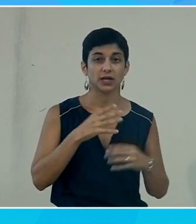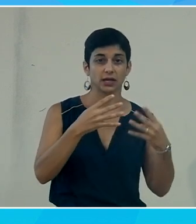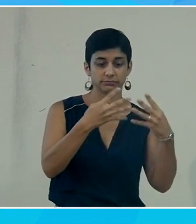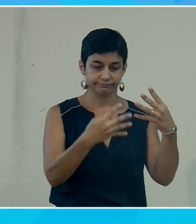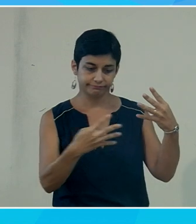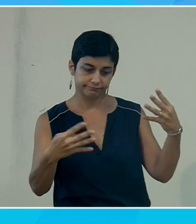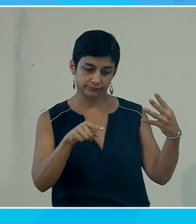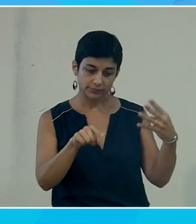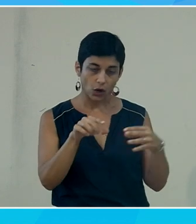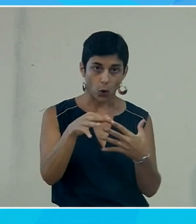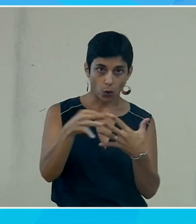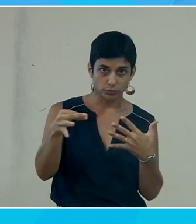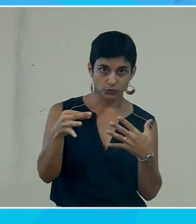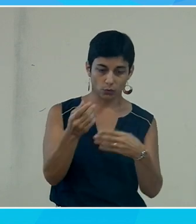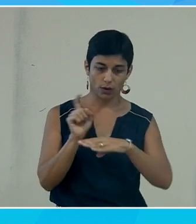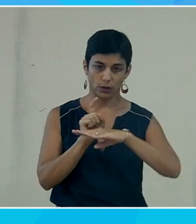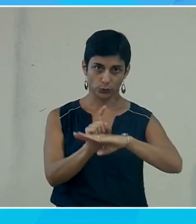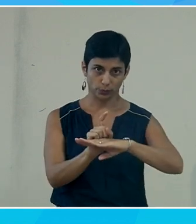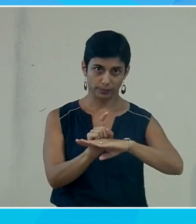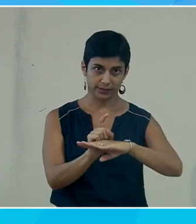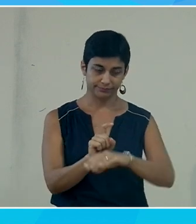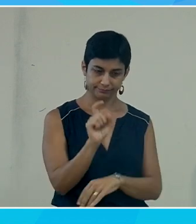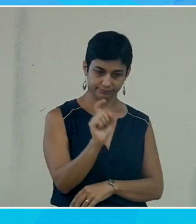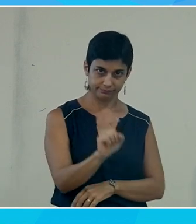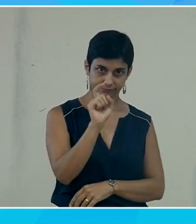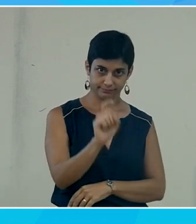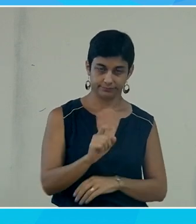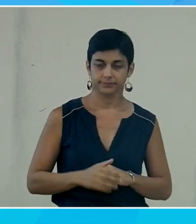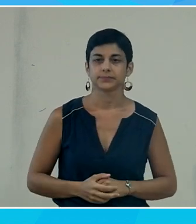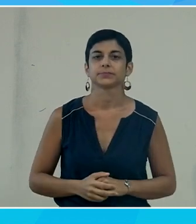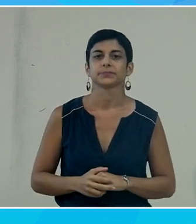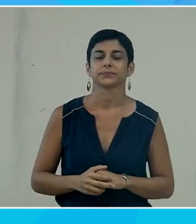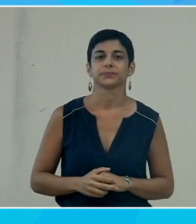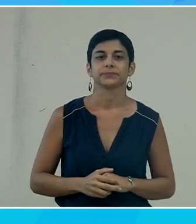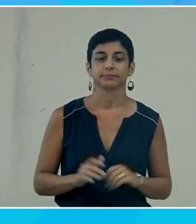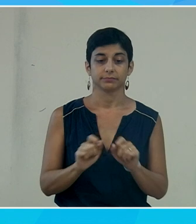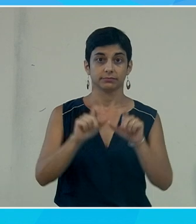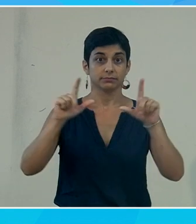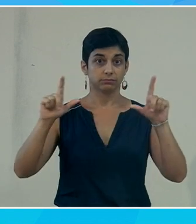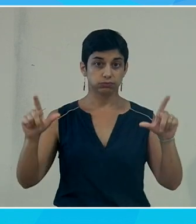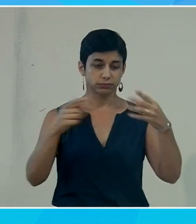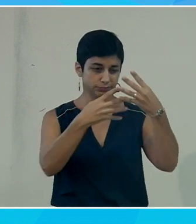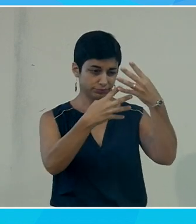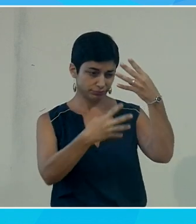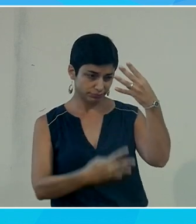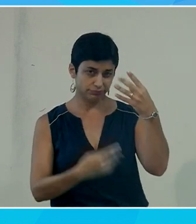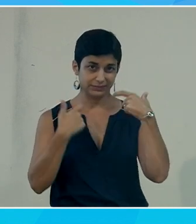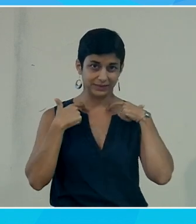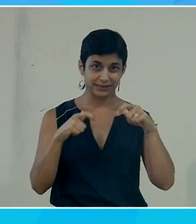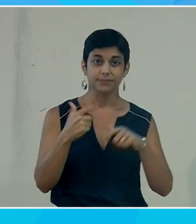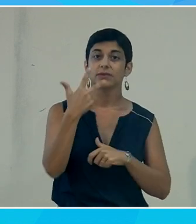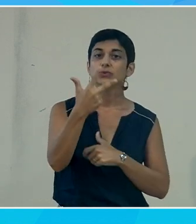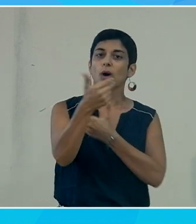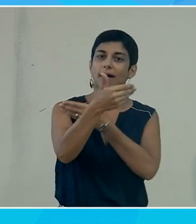'appelle option d'ergonomie. Donc, quand je sélectionne option d'ergonomie, j'ai toutes les fonctions d'accessibilité classées sous trois